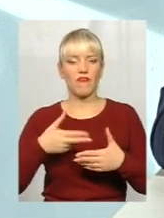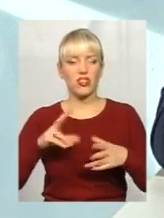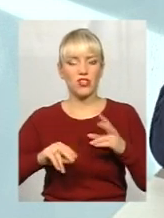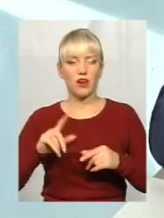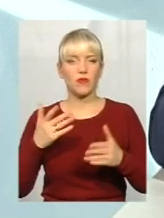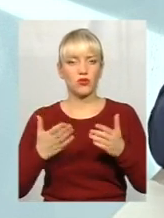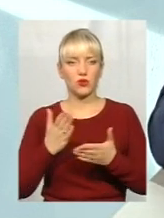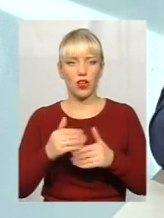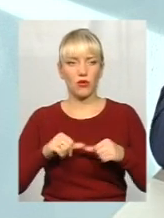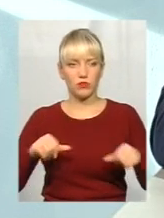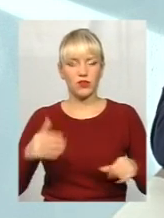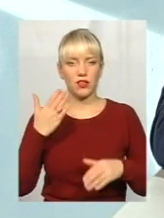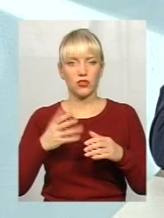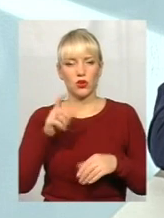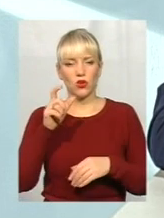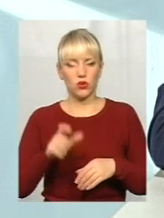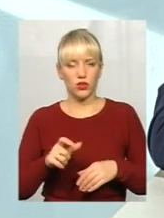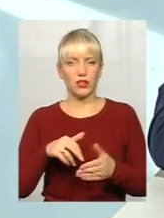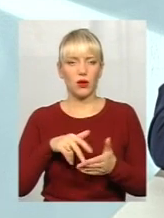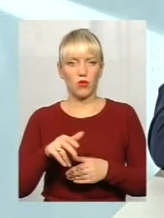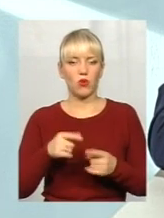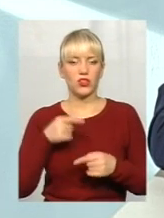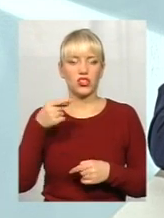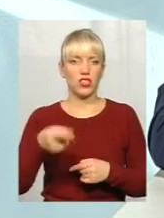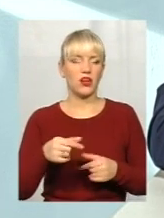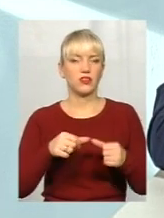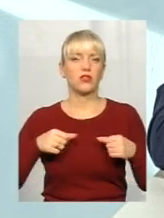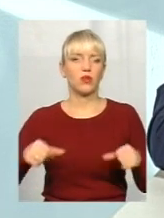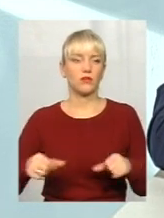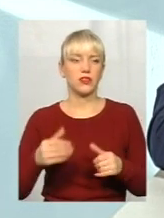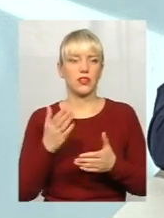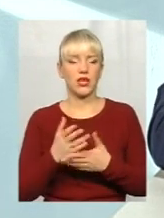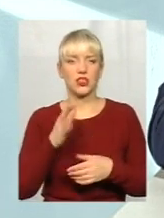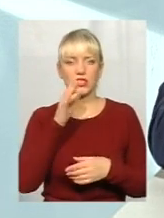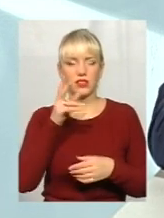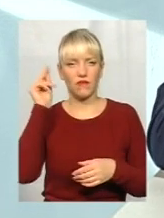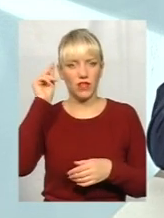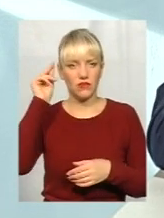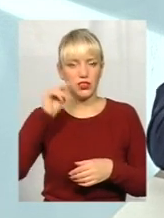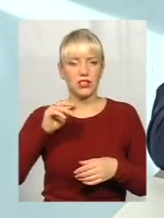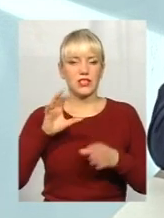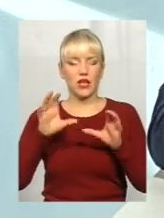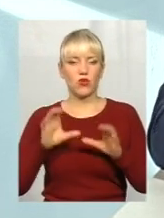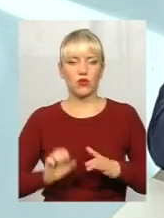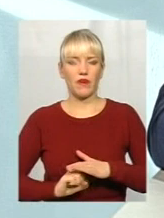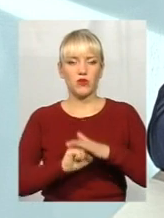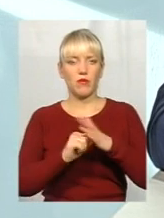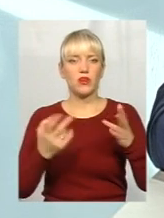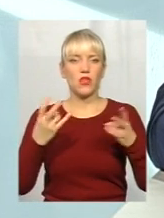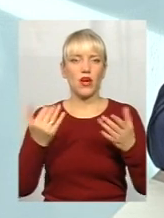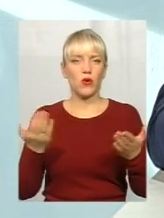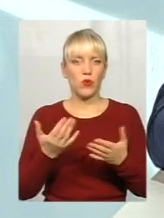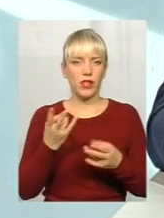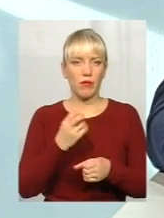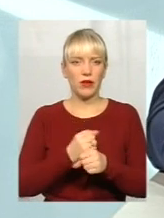якщо є, якщо людина проходить через ситу комісії, вона, принаймні, хоча б мать час вивчить. Вивчить ці законодавчу якусь базу, на якій треба цій людині